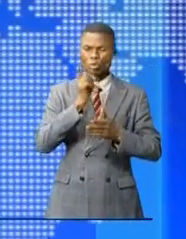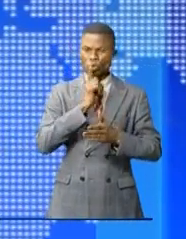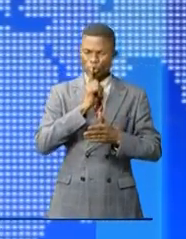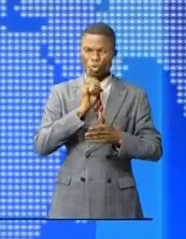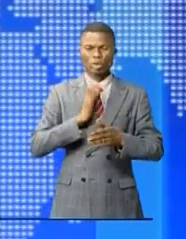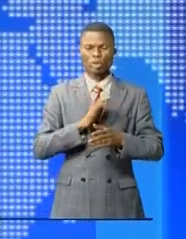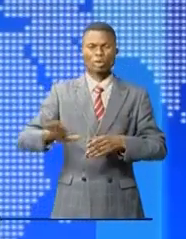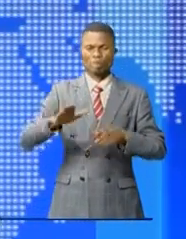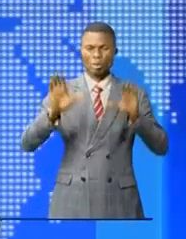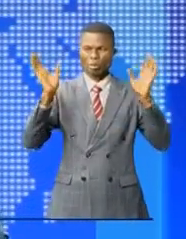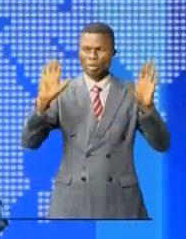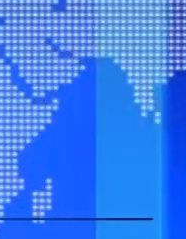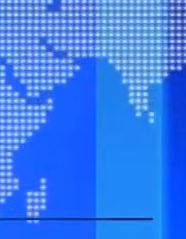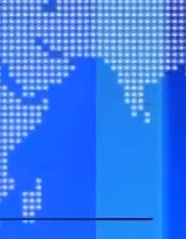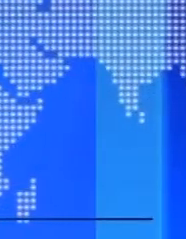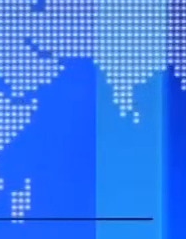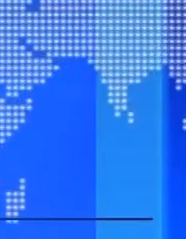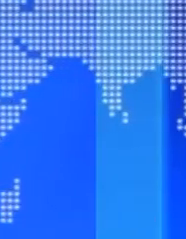sur la chaîne nationale. Sous 501